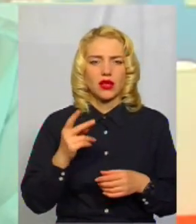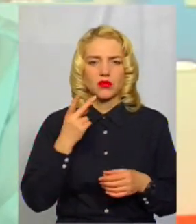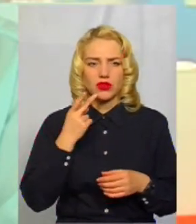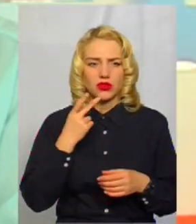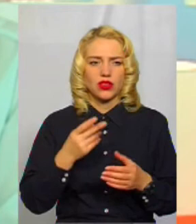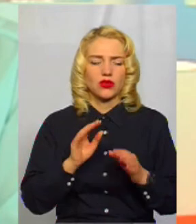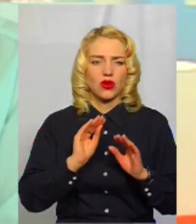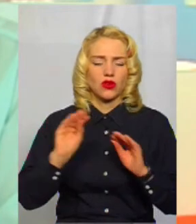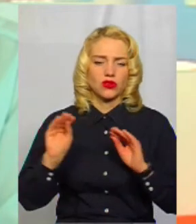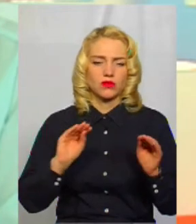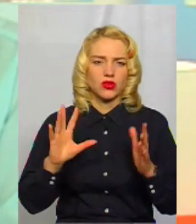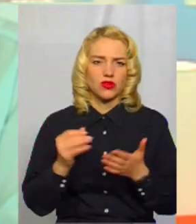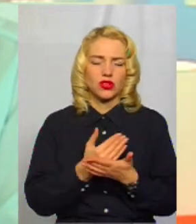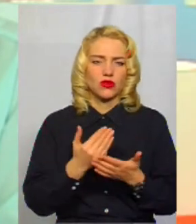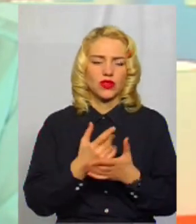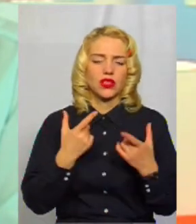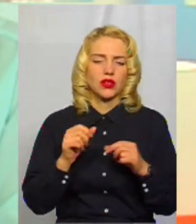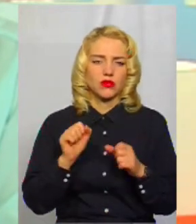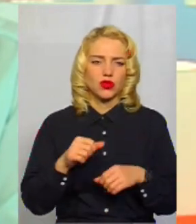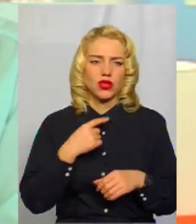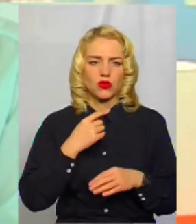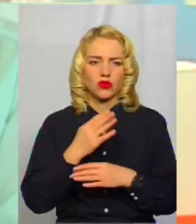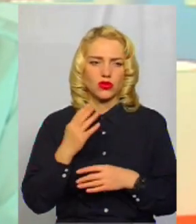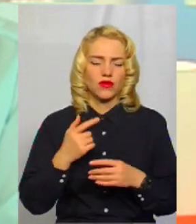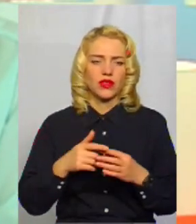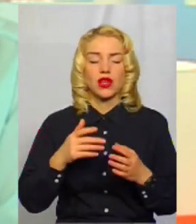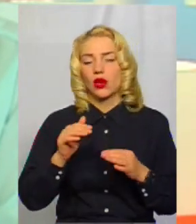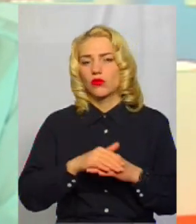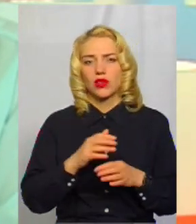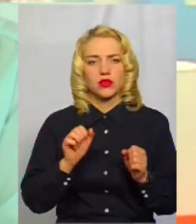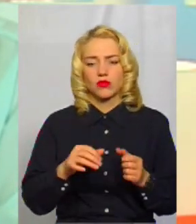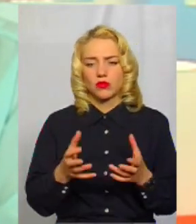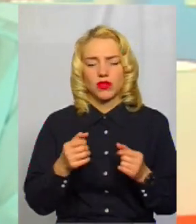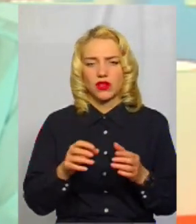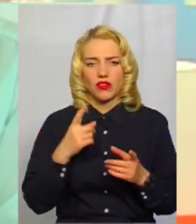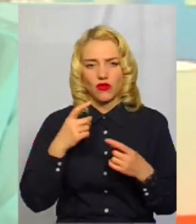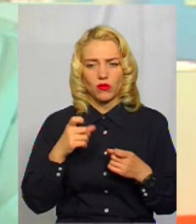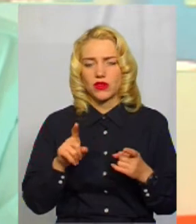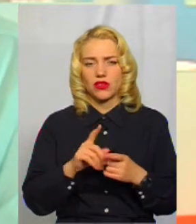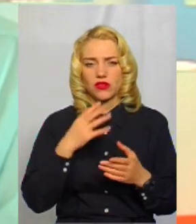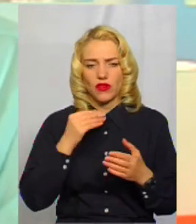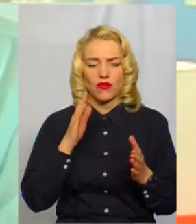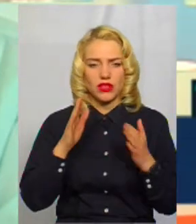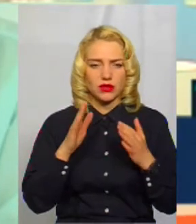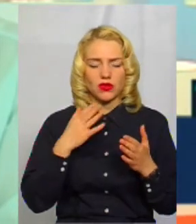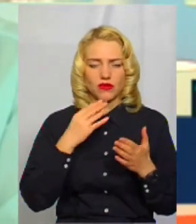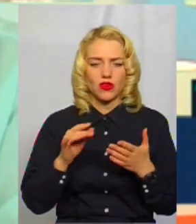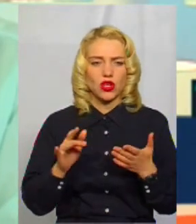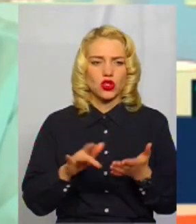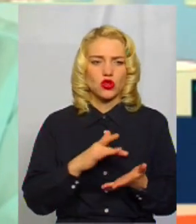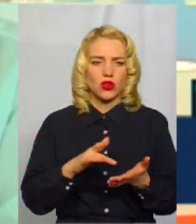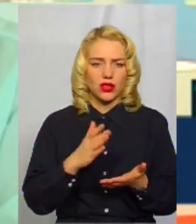розміщує всі новини про те, як можна голосувати, всіх засобів масової інформації. Також у Фейсбуці в нас є сторінка, не сторінка,